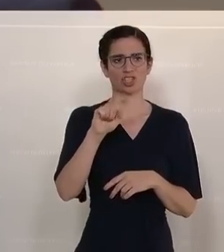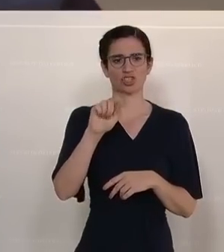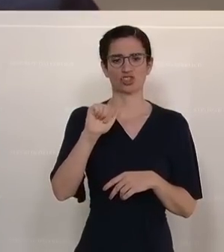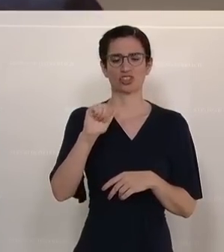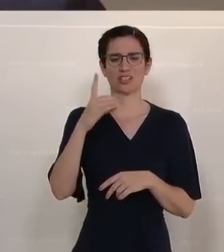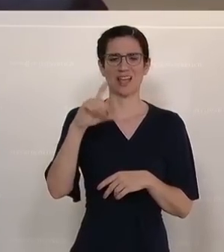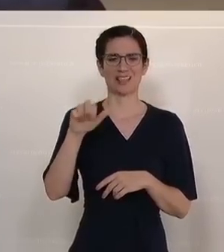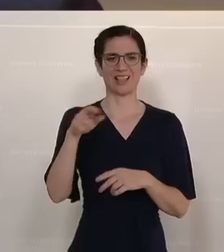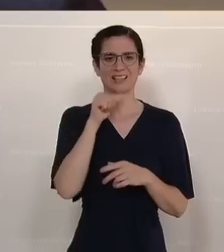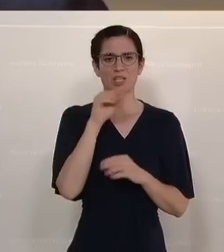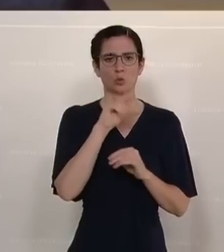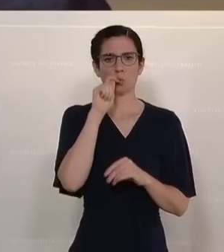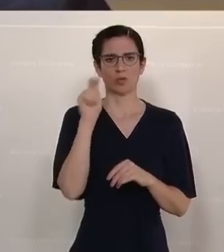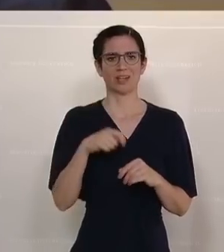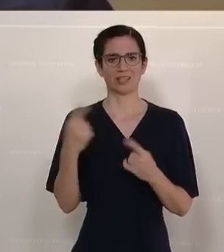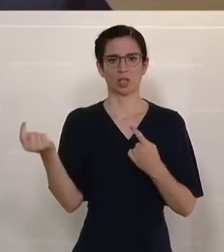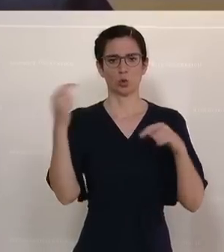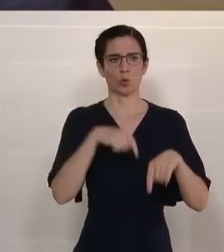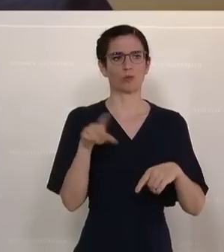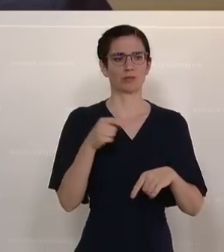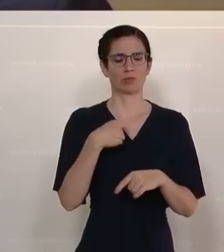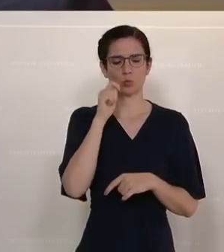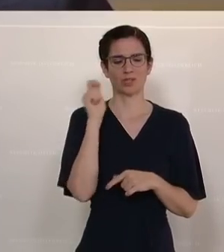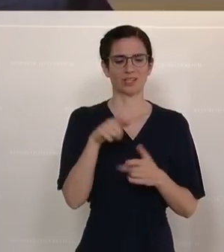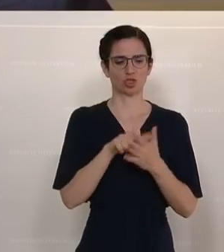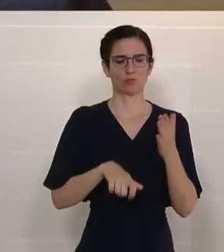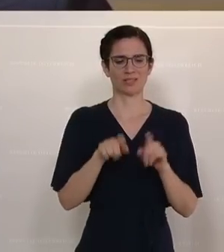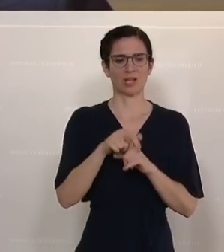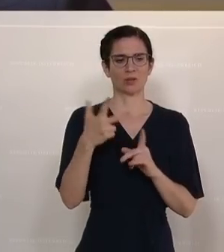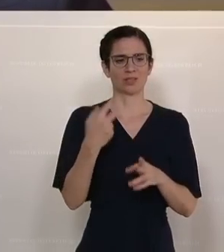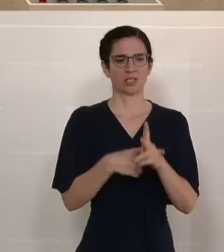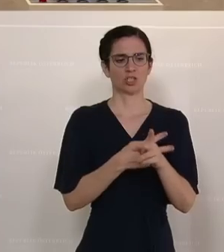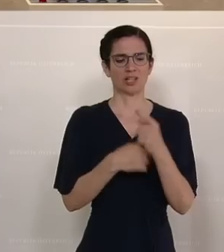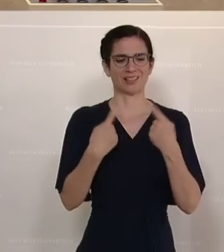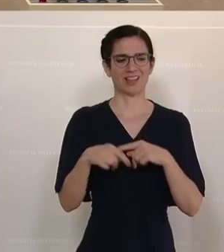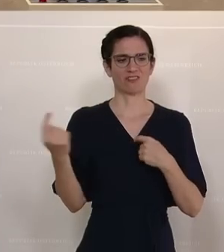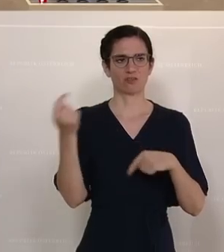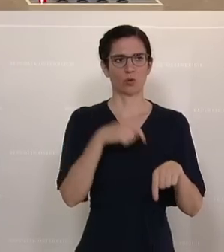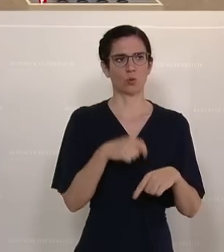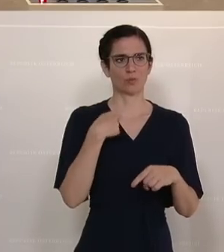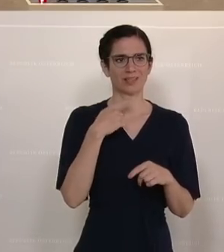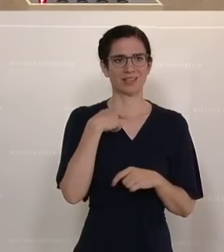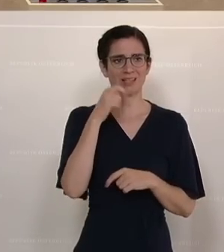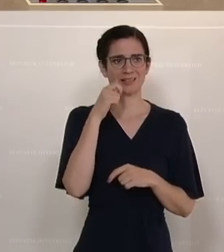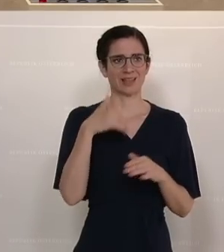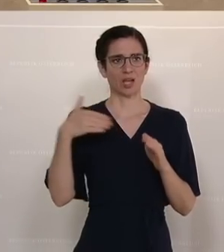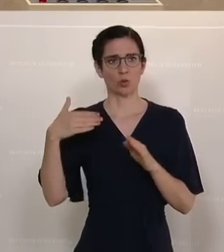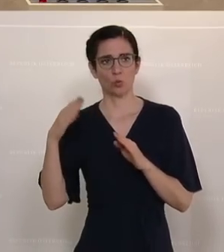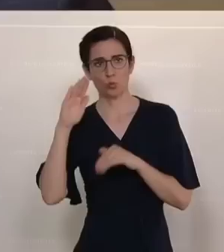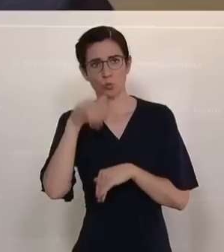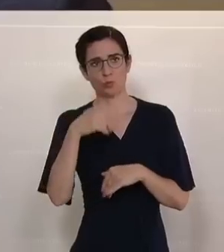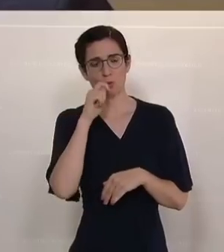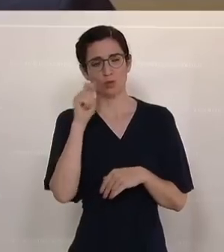es dürfen nicht nur die Ukraine kommen mit dem ukrainischen Pass. Es dürfen auch die Drittstaatler kommen, die aber nur aus der Ukraine kommen.